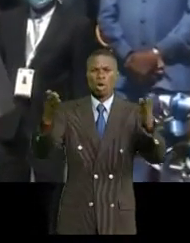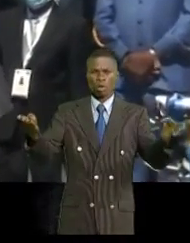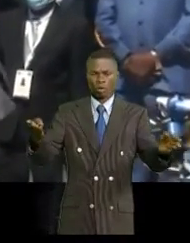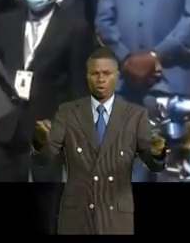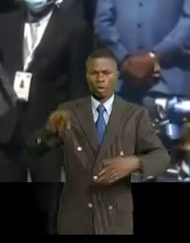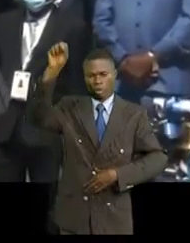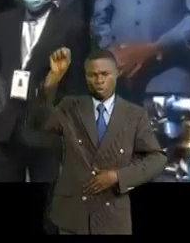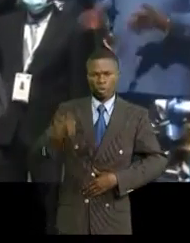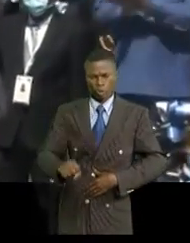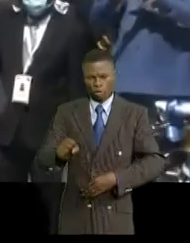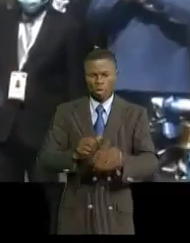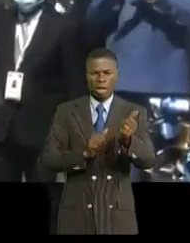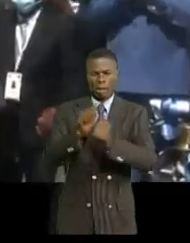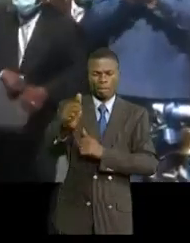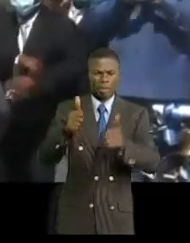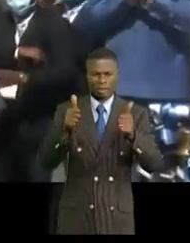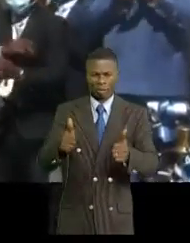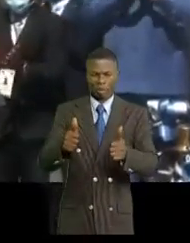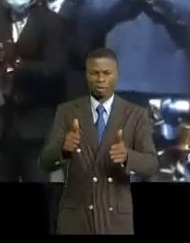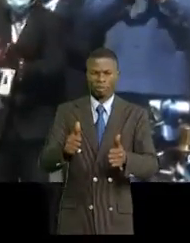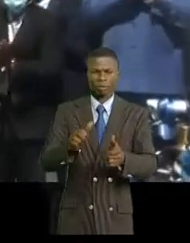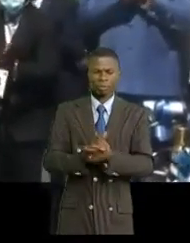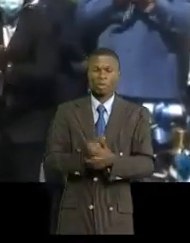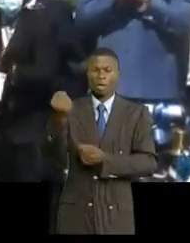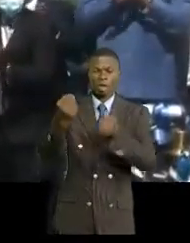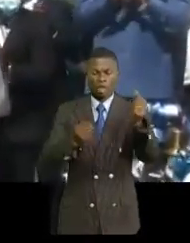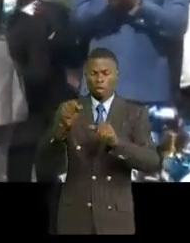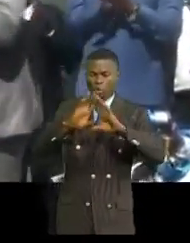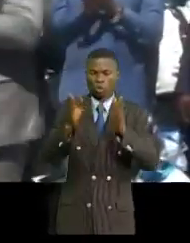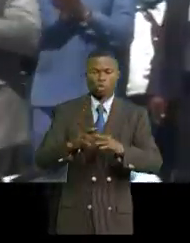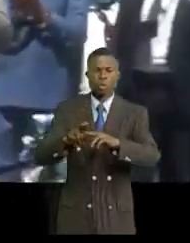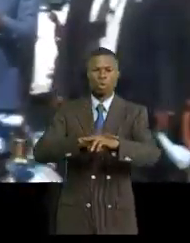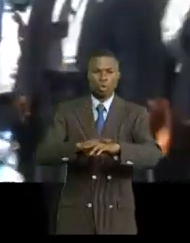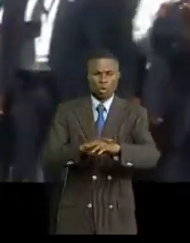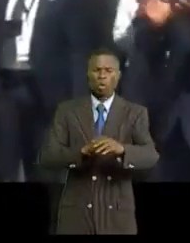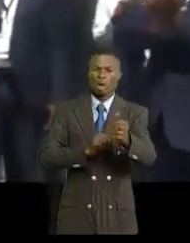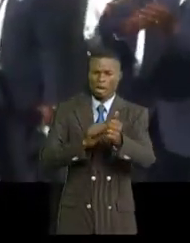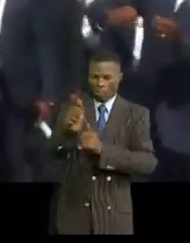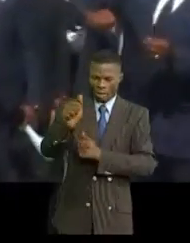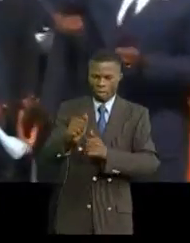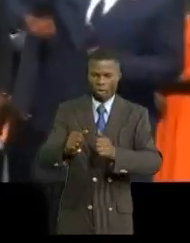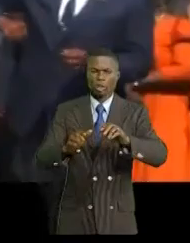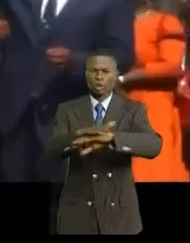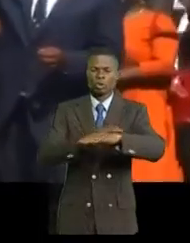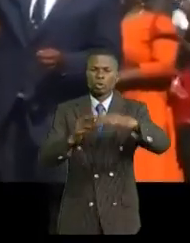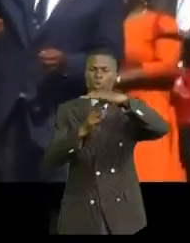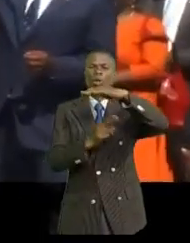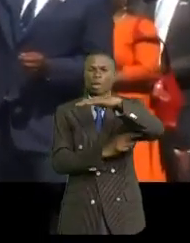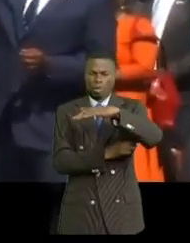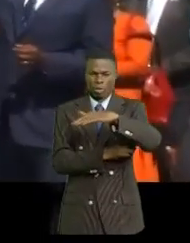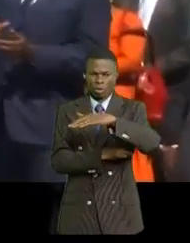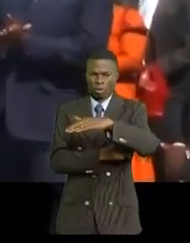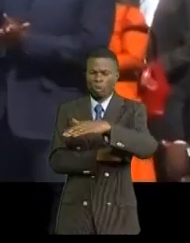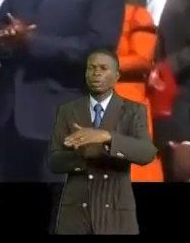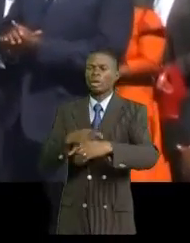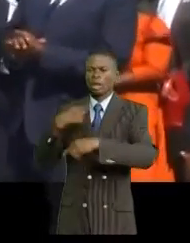-sud de l'Afrique. Désormais, les véhicules, tout comme le train, peuvent partir du port de Durban en Afrique du Sud et